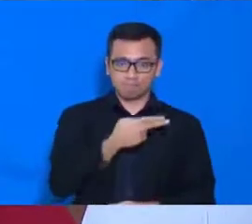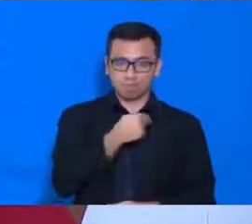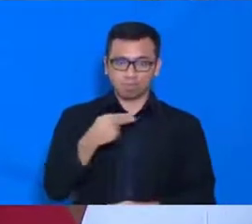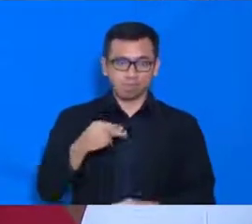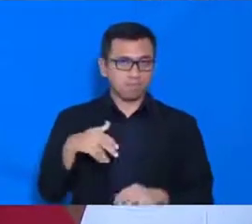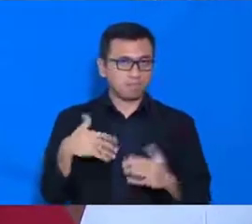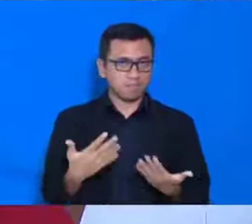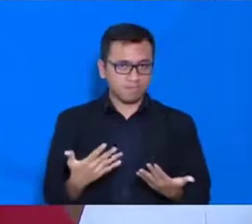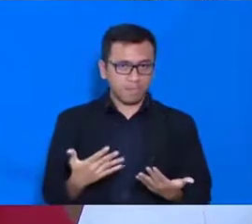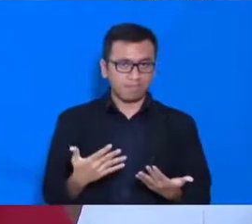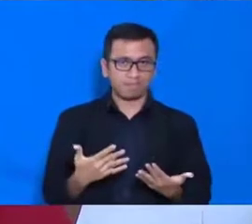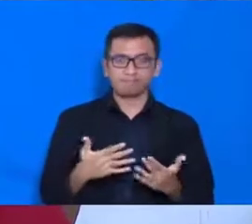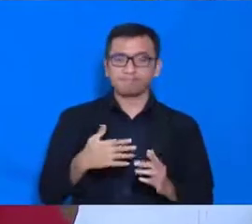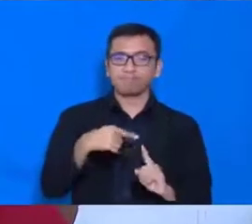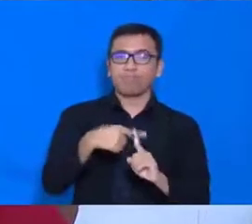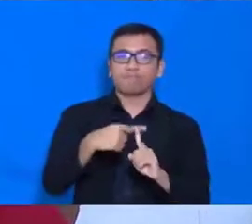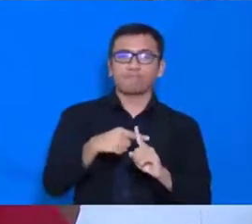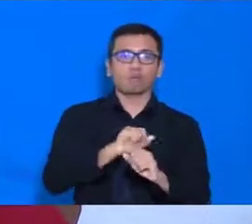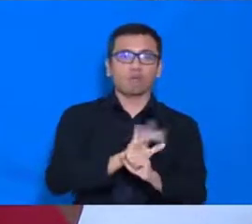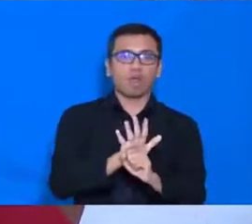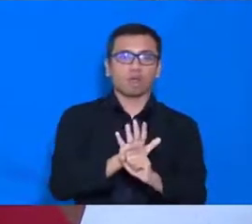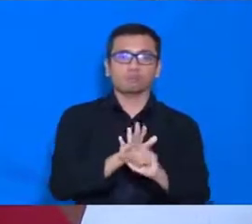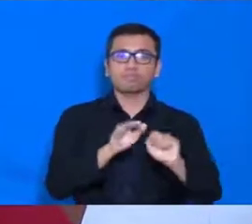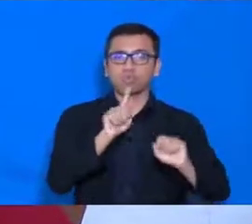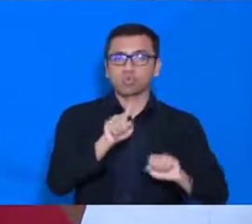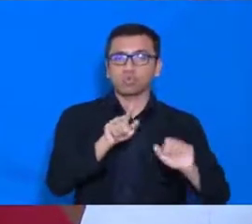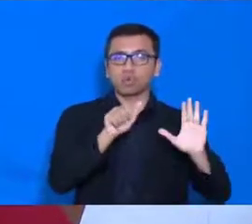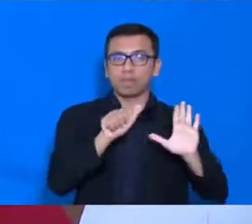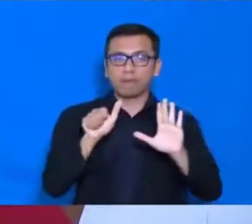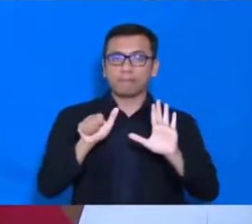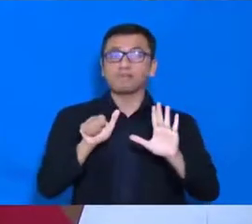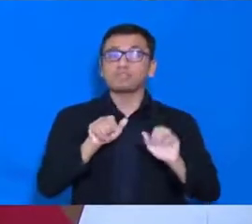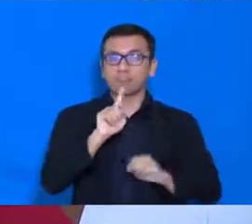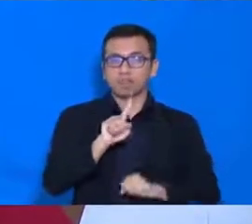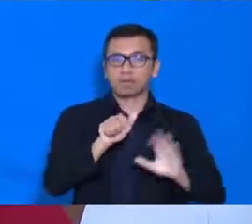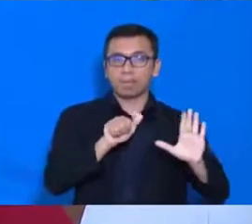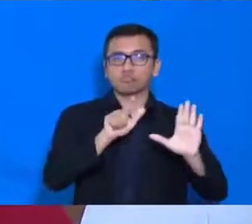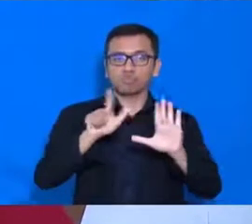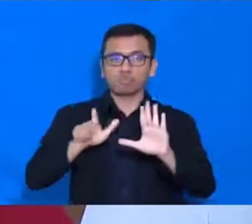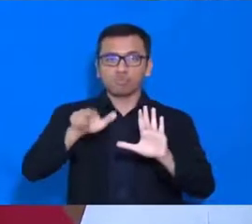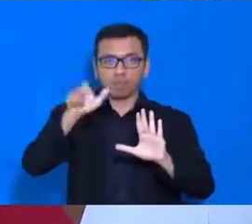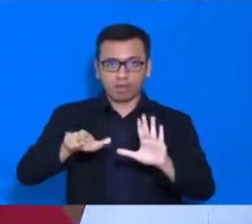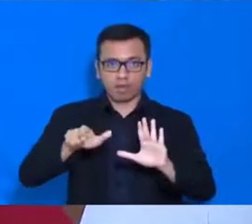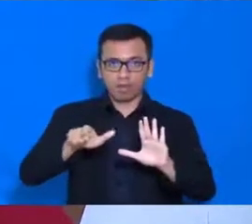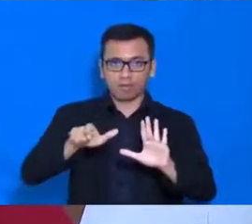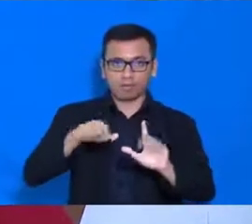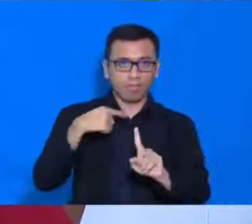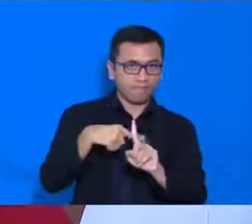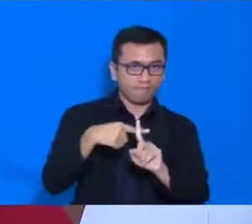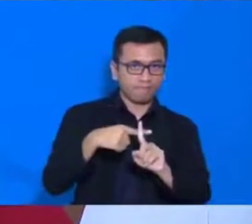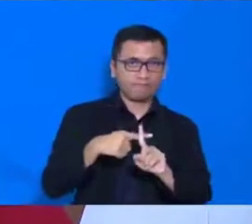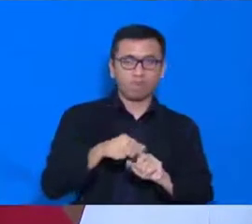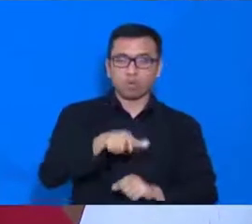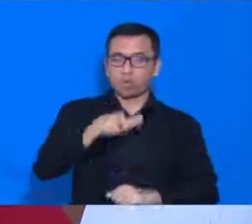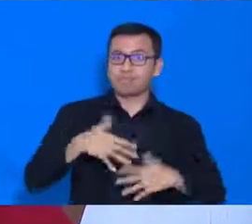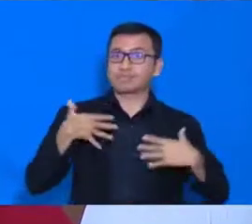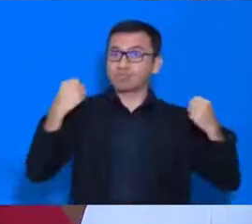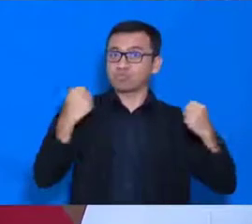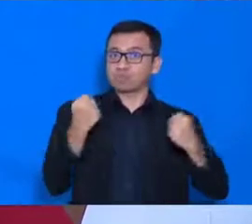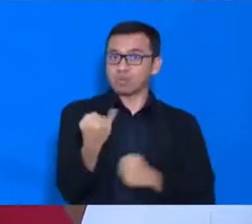kasus positif mencapai 1.677 orang, dengan pasien sembuh sebanyak 103